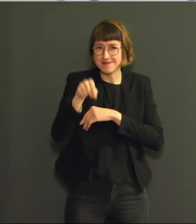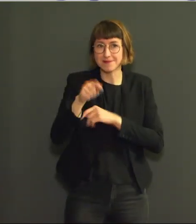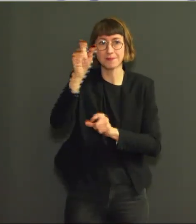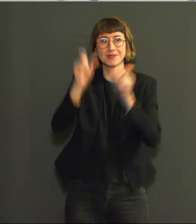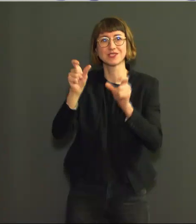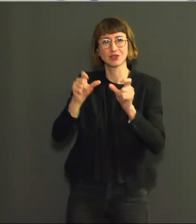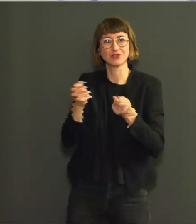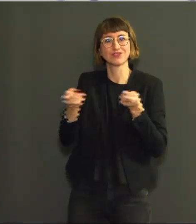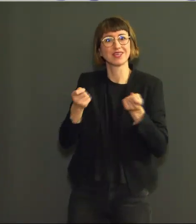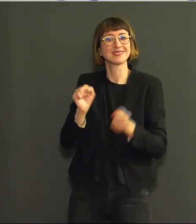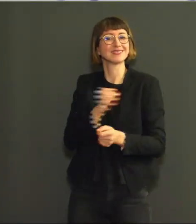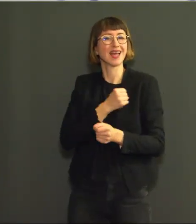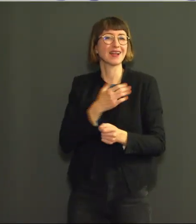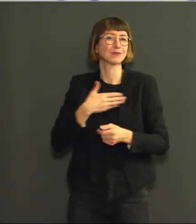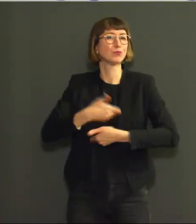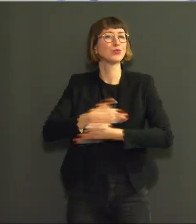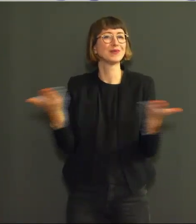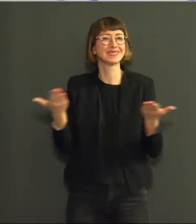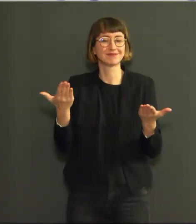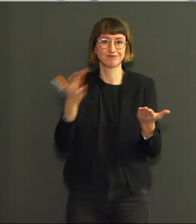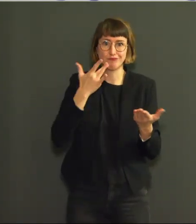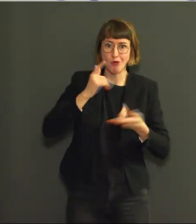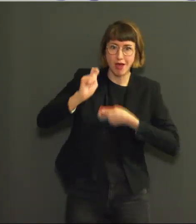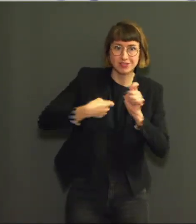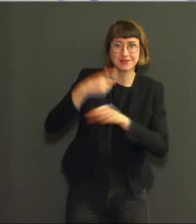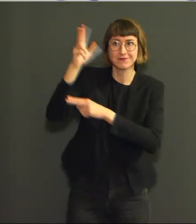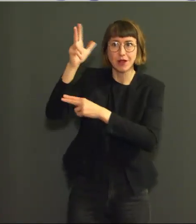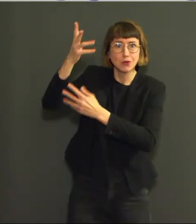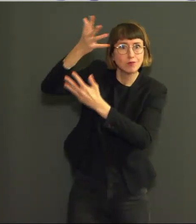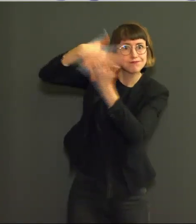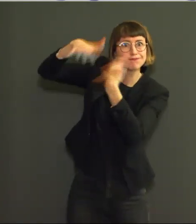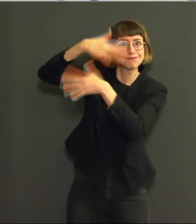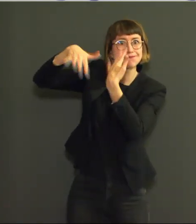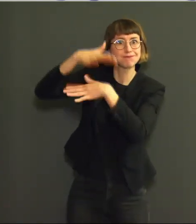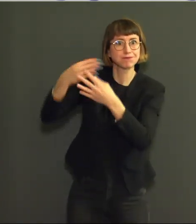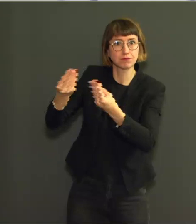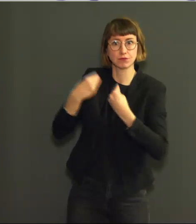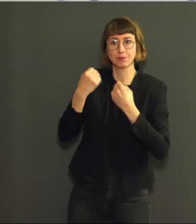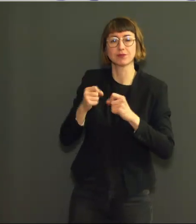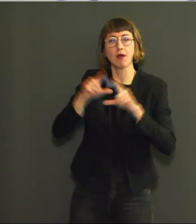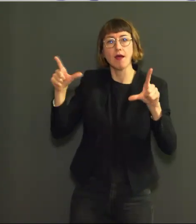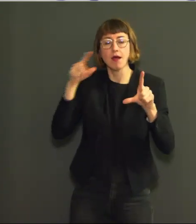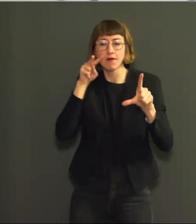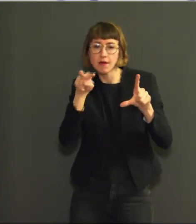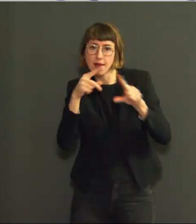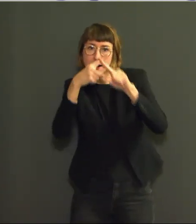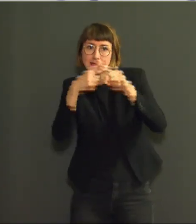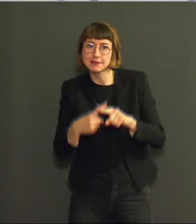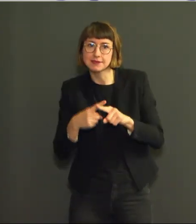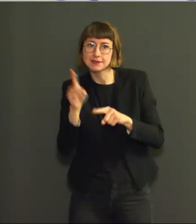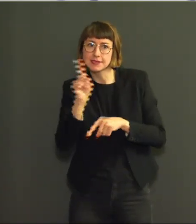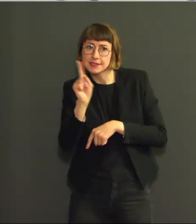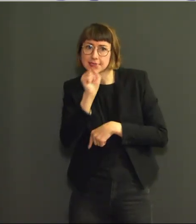utiliser un système de purification d'air, de consulter la liste des systèmes enregistrés et